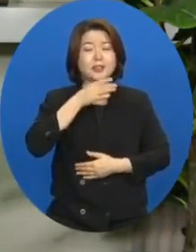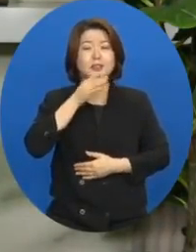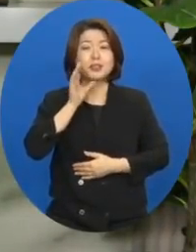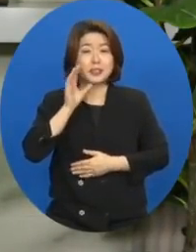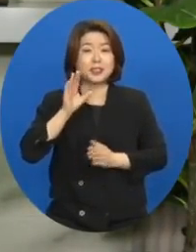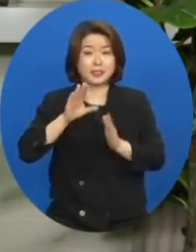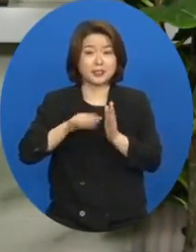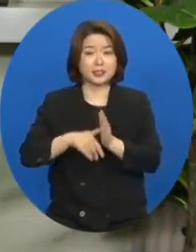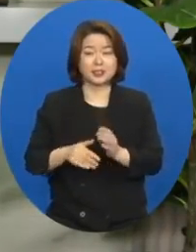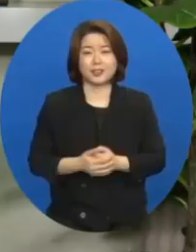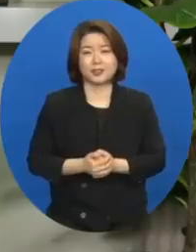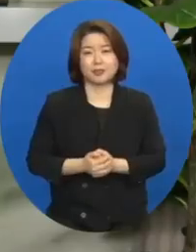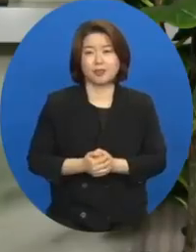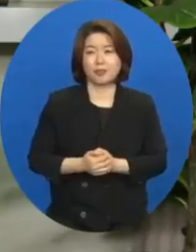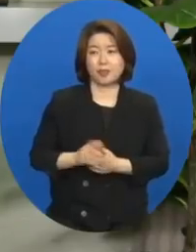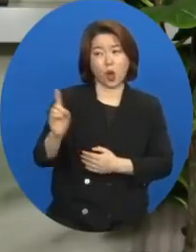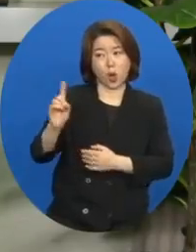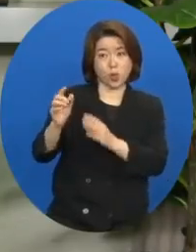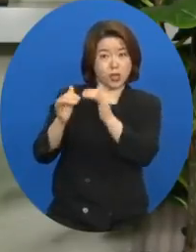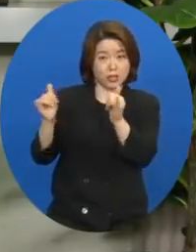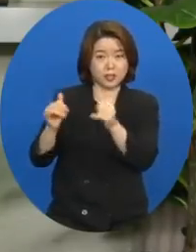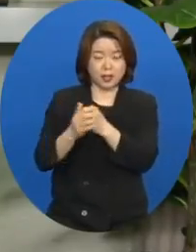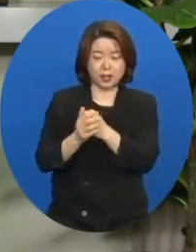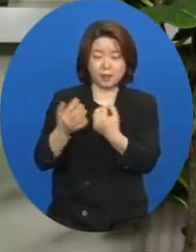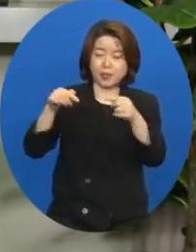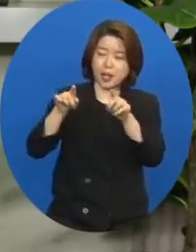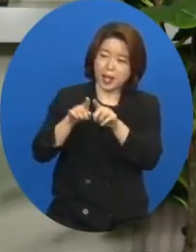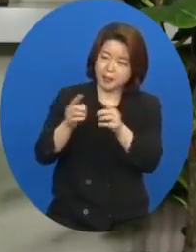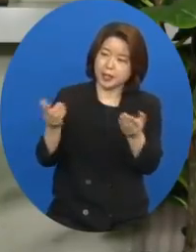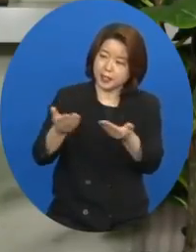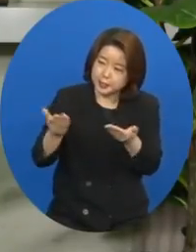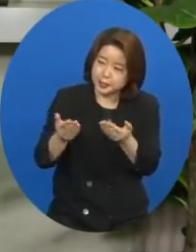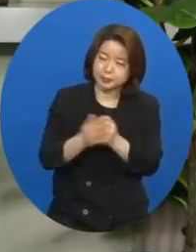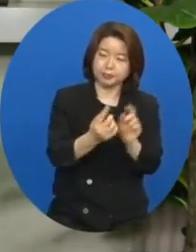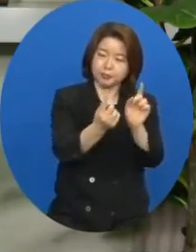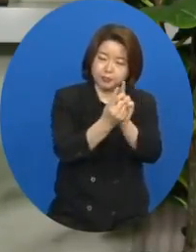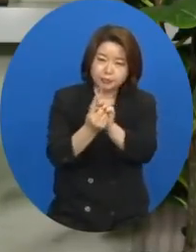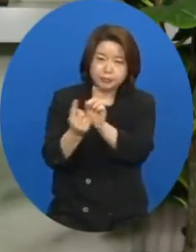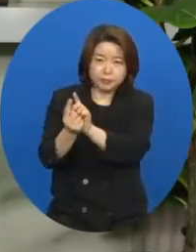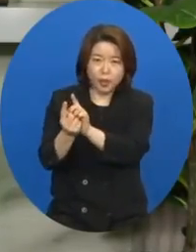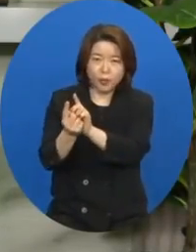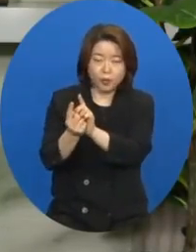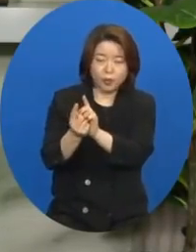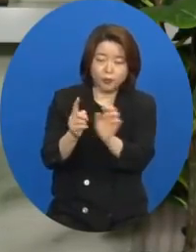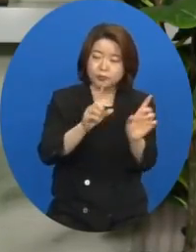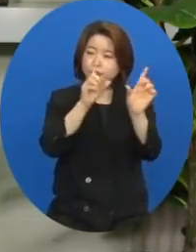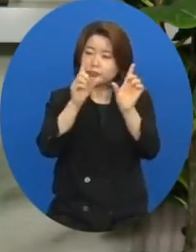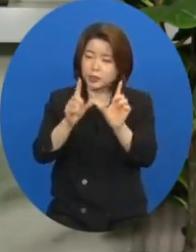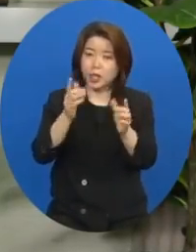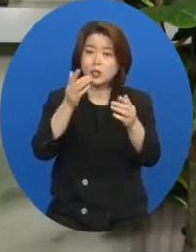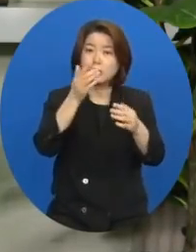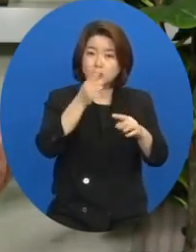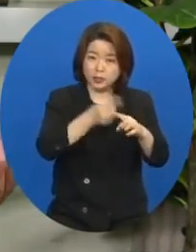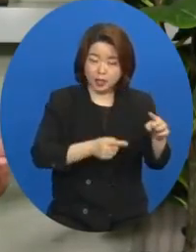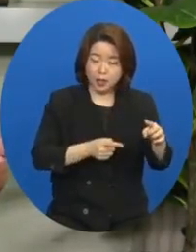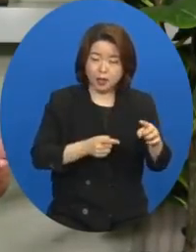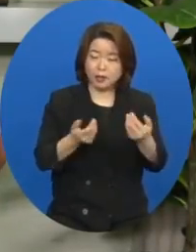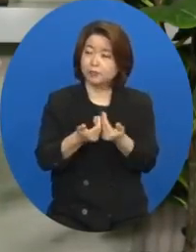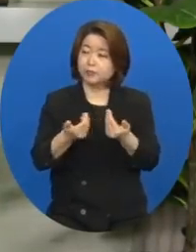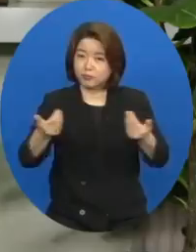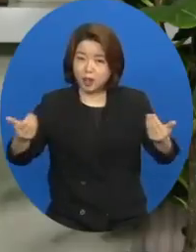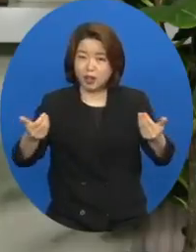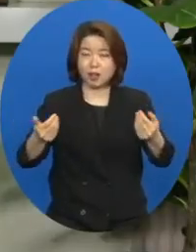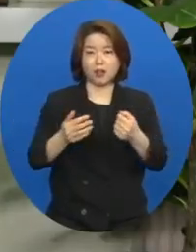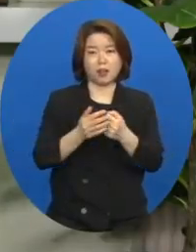어떤 사람을 함께 사역도 하고 만나고 또 지내다가 헤어져서